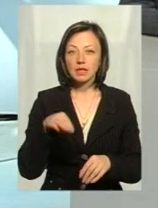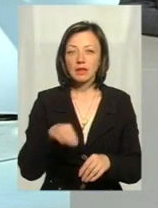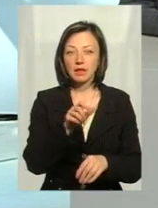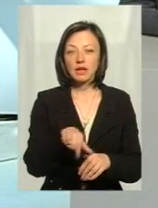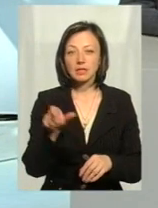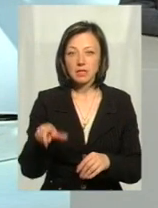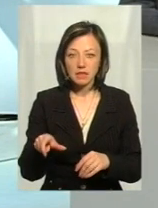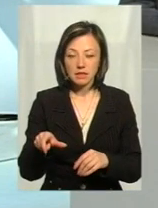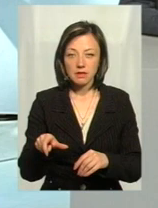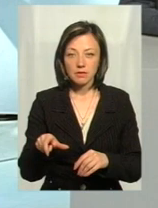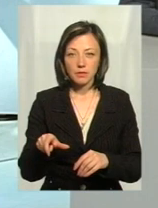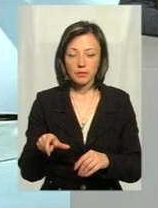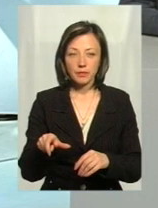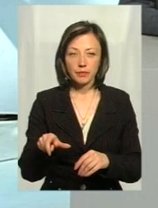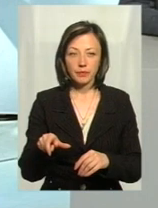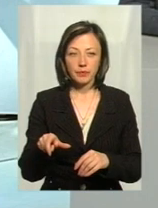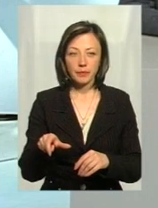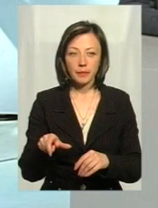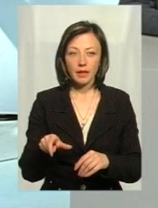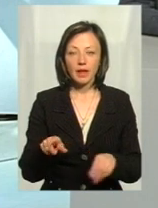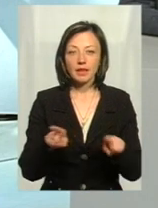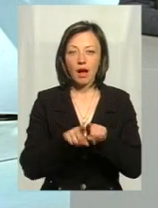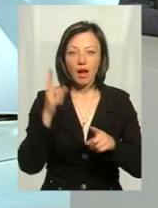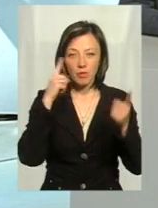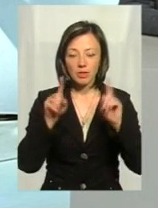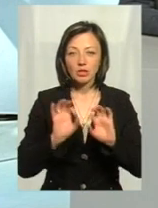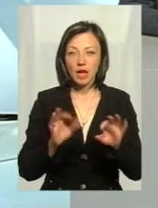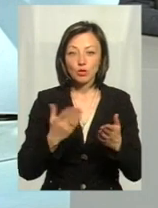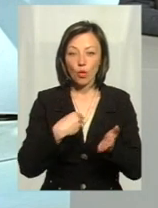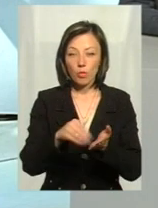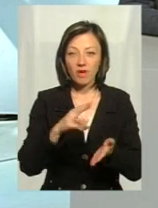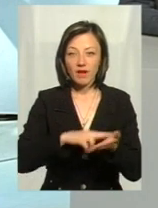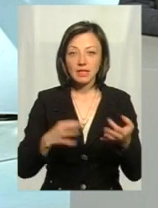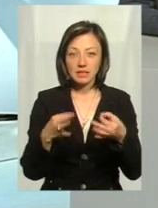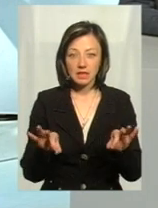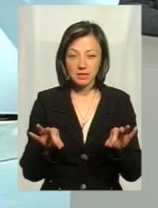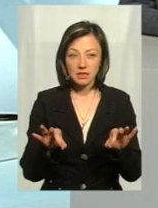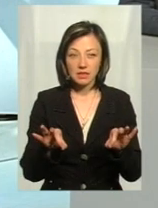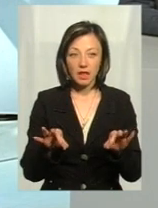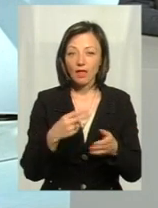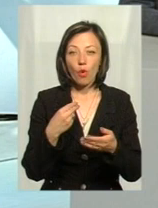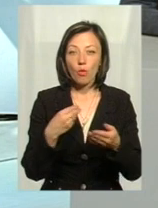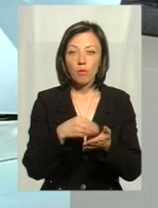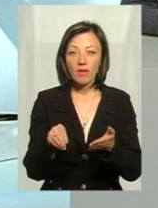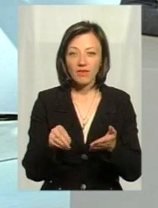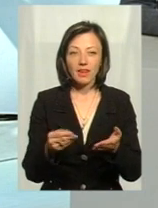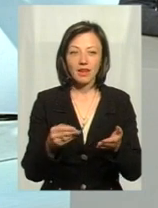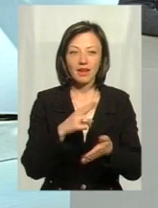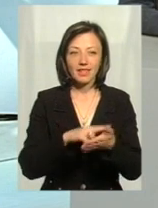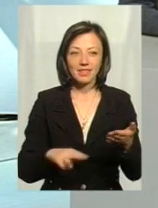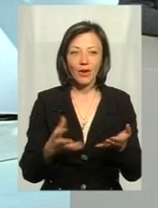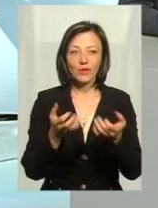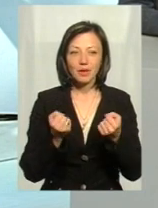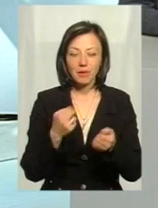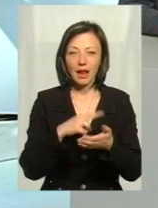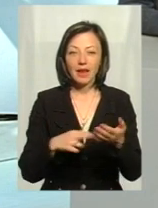така пріча ходить, не пріча, що якщо ти купив ліцензію, то ти не купив ліцензію. Отримав. Отримав,